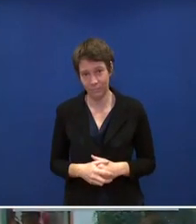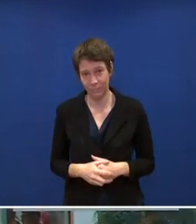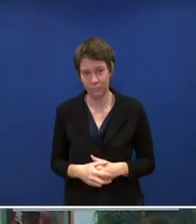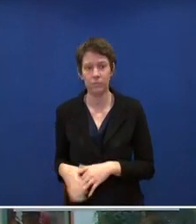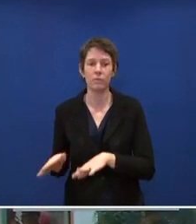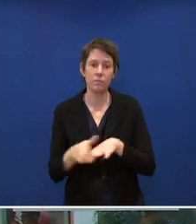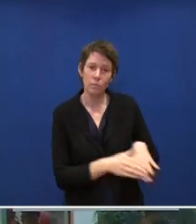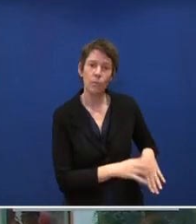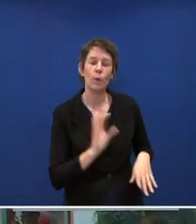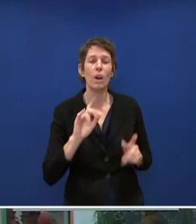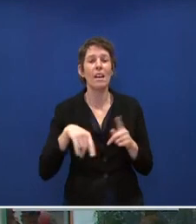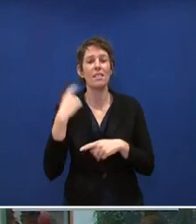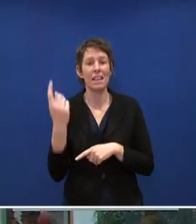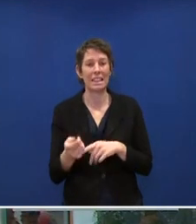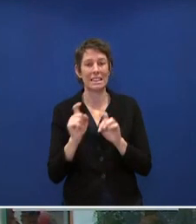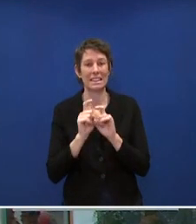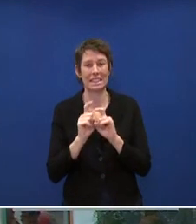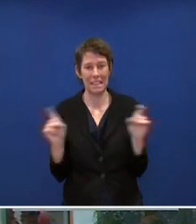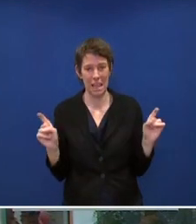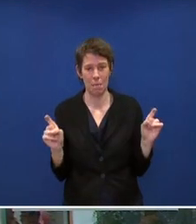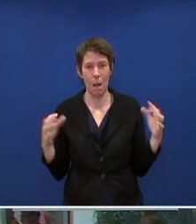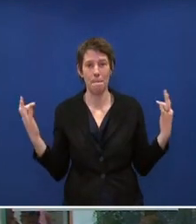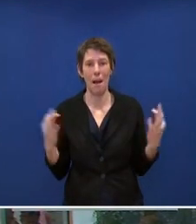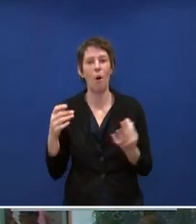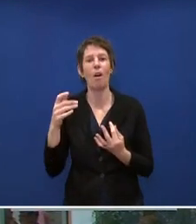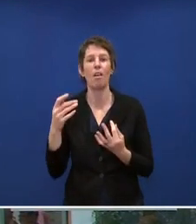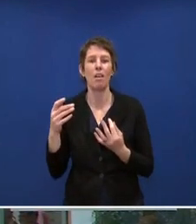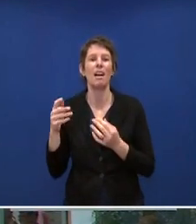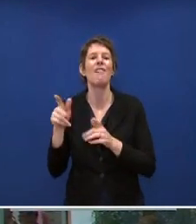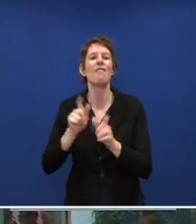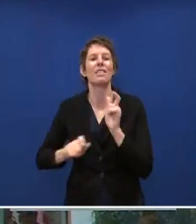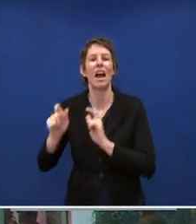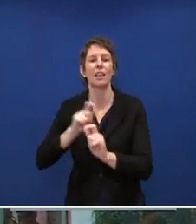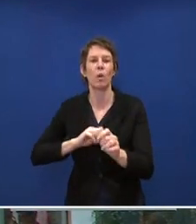Für den nächsten Komplex brauchen wir das Verteidigungsministerium, bitte.